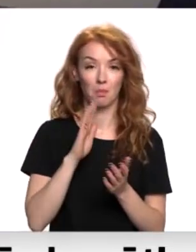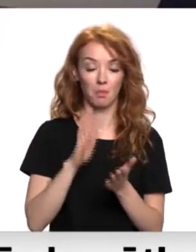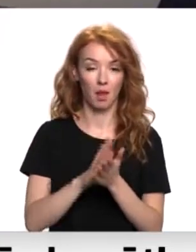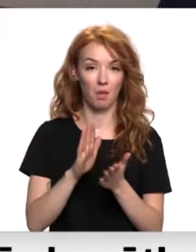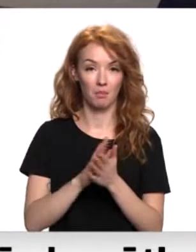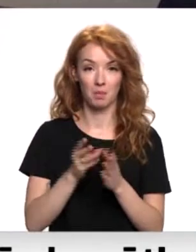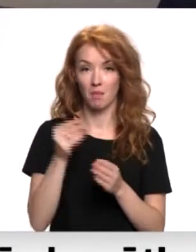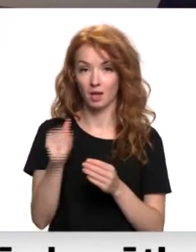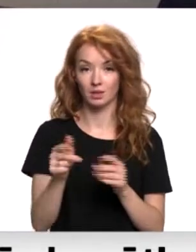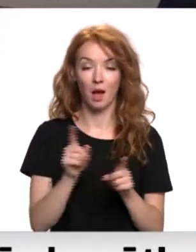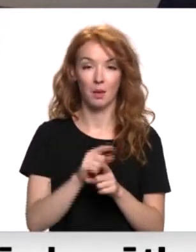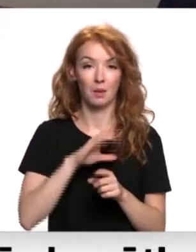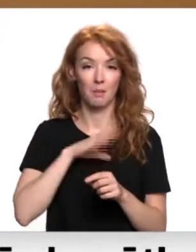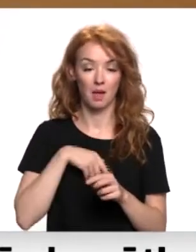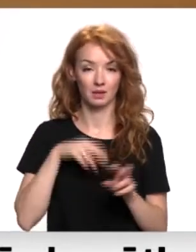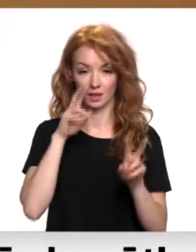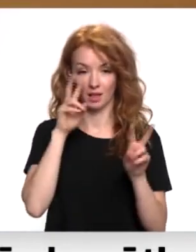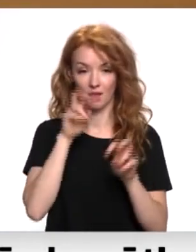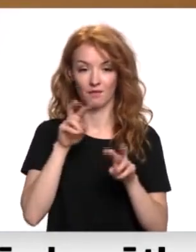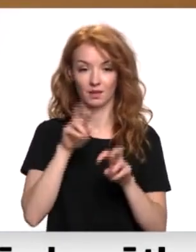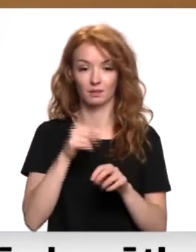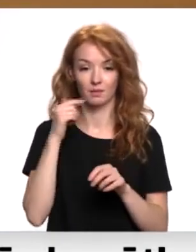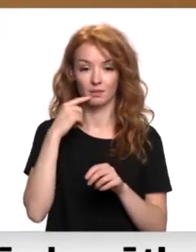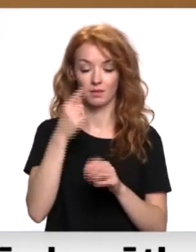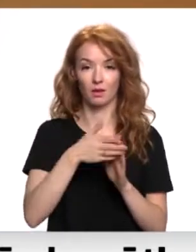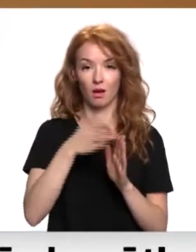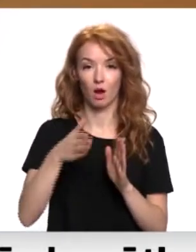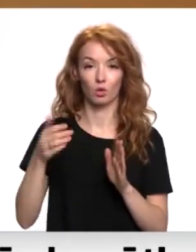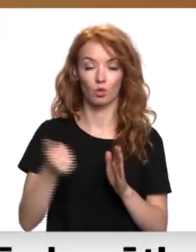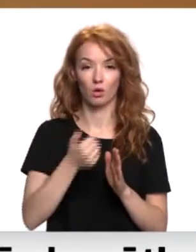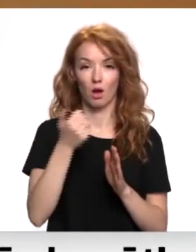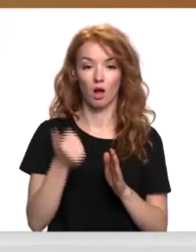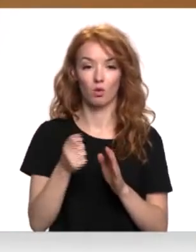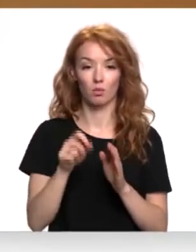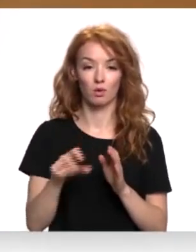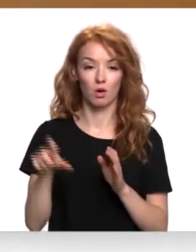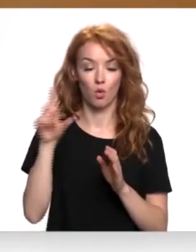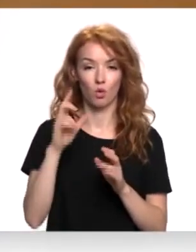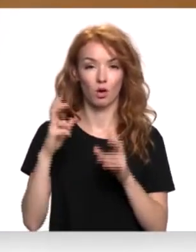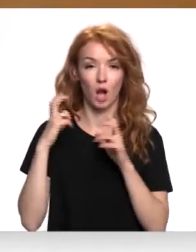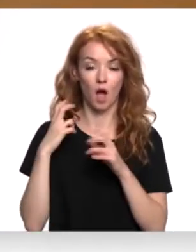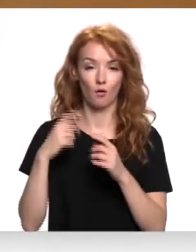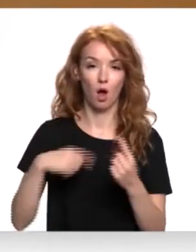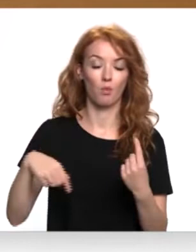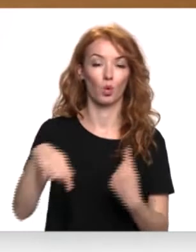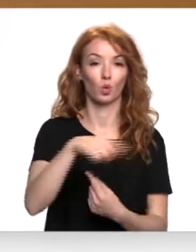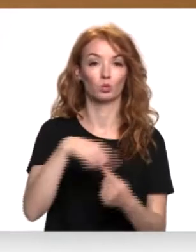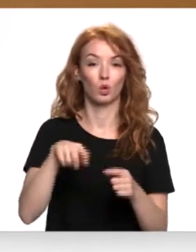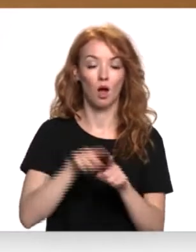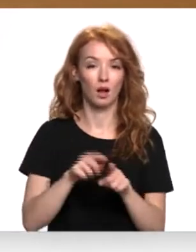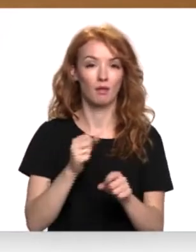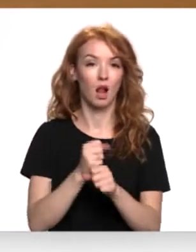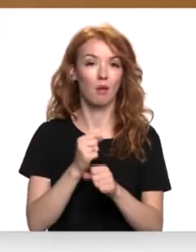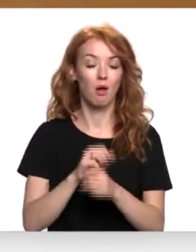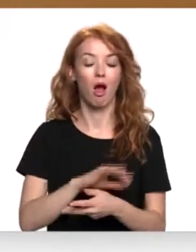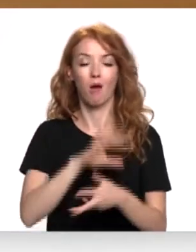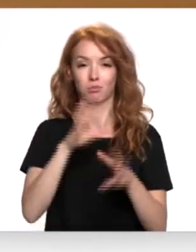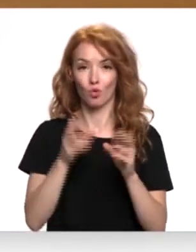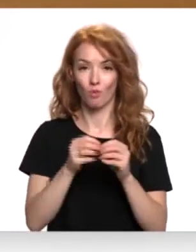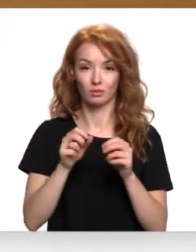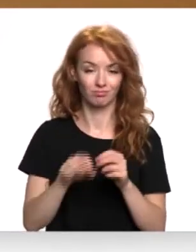izmaksātas arī pēc revīzijas. Katru gadu pieauga kravu apgrozījums un arī darba apjums ir pieauga.